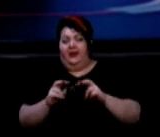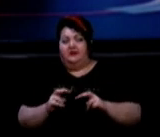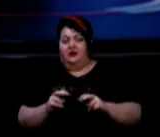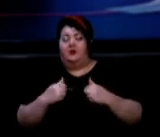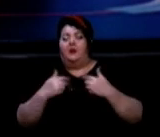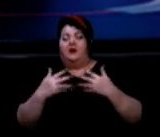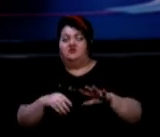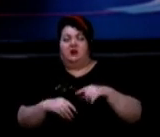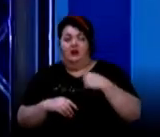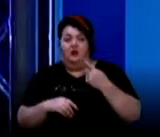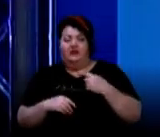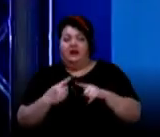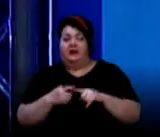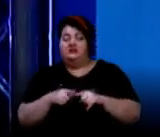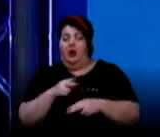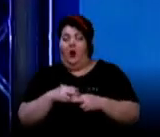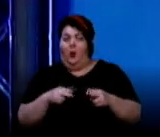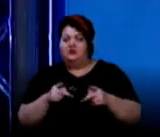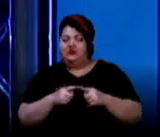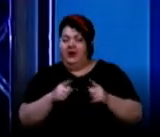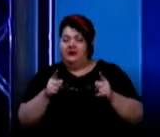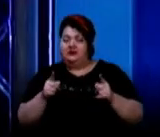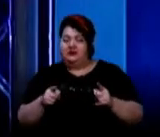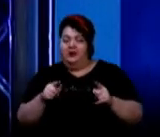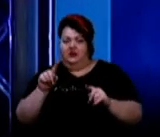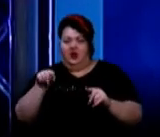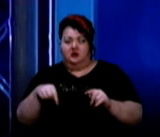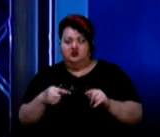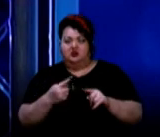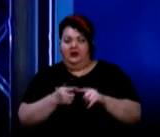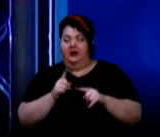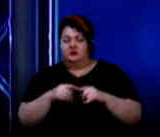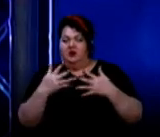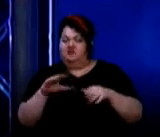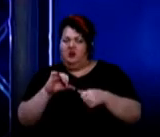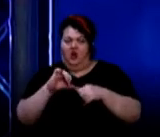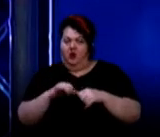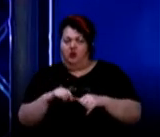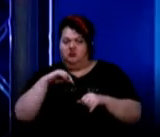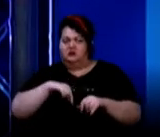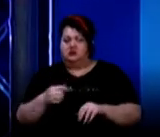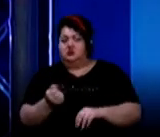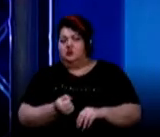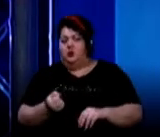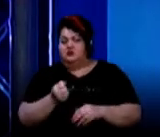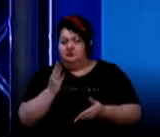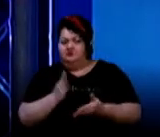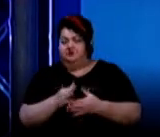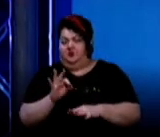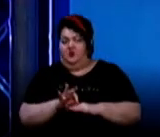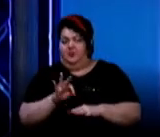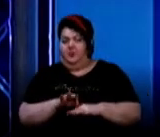да, імуноглобуліни М – це гостра стадія, імуноглобуліни G – це уже хронічне носійство. Тобто, воно дає можливість